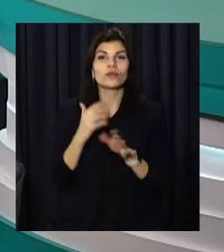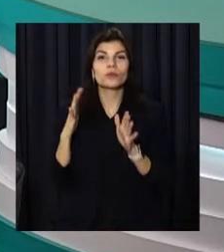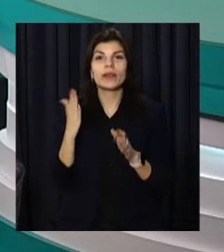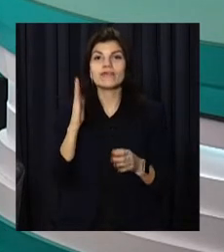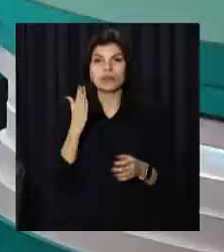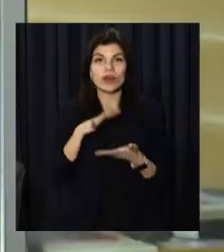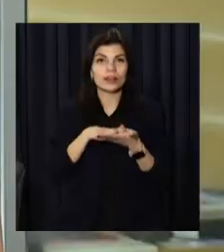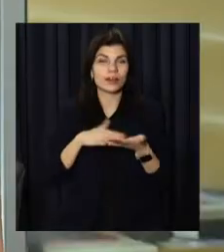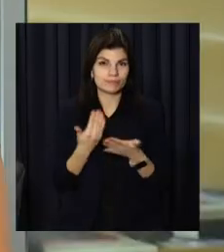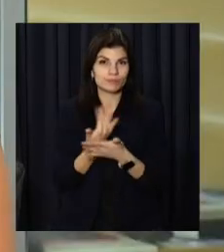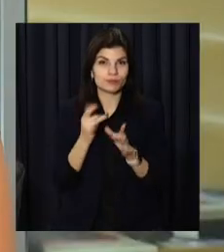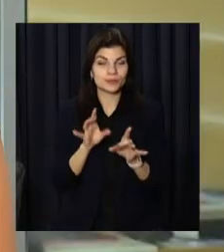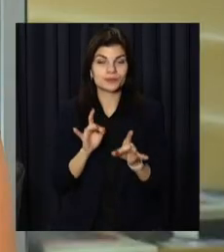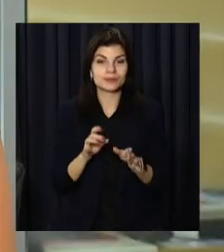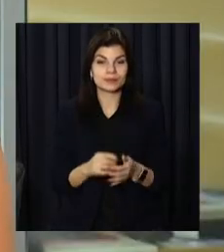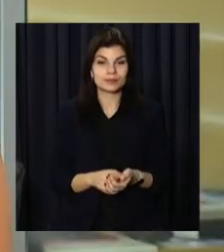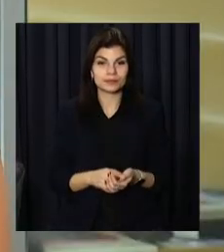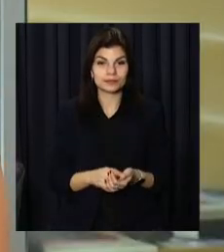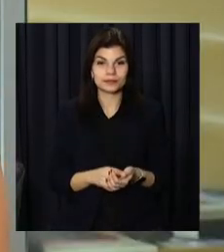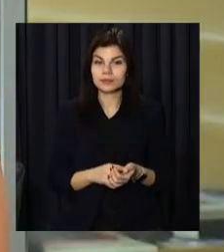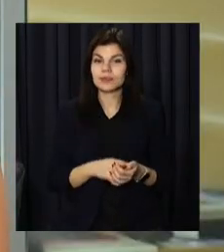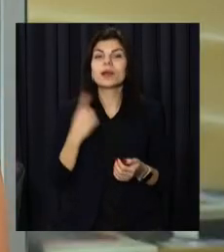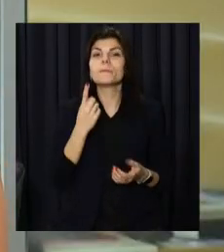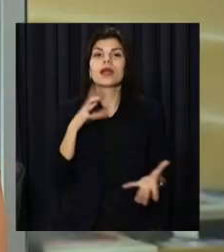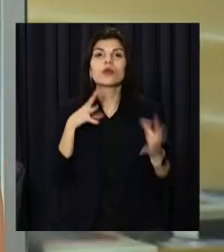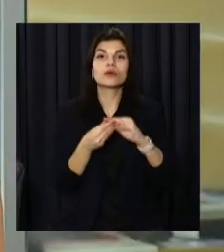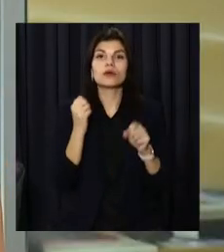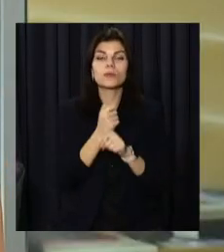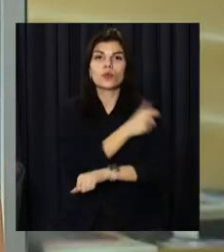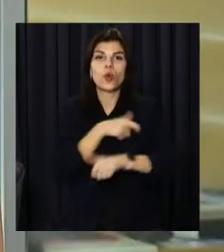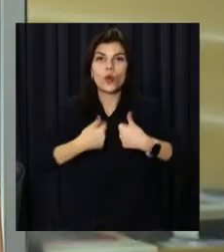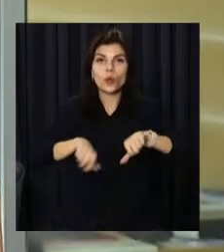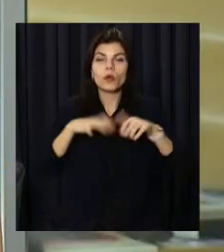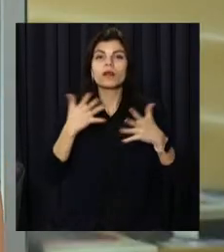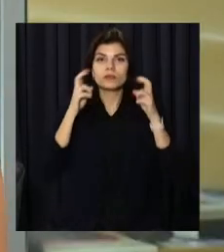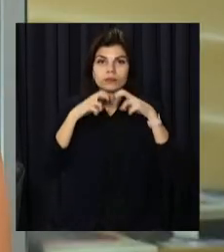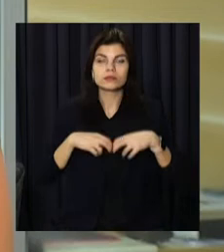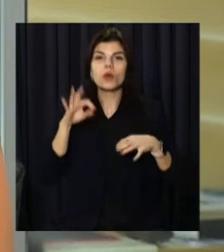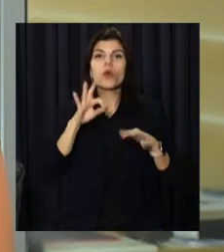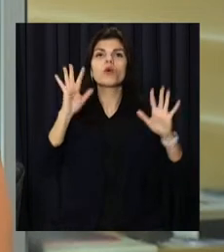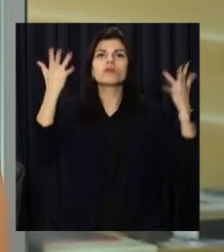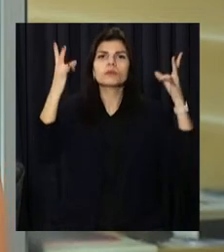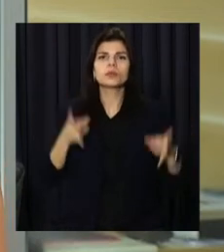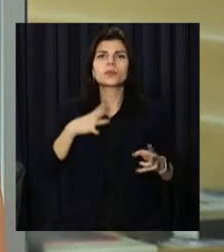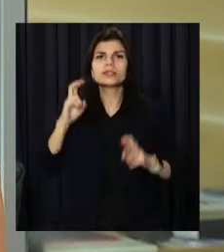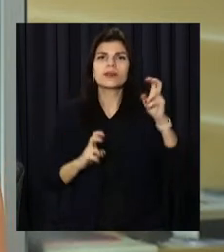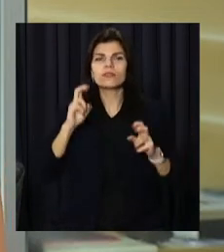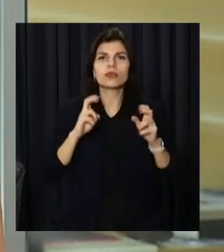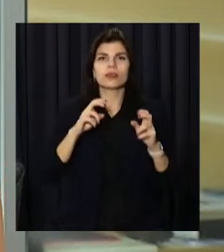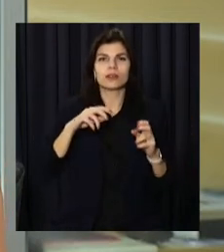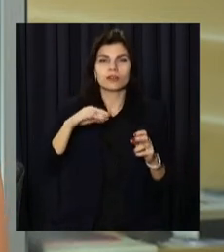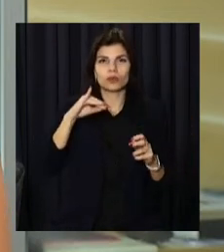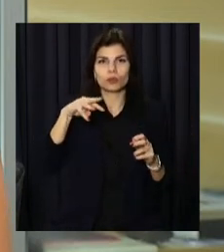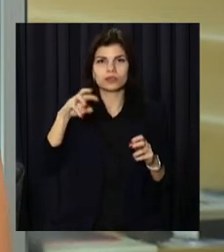дивіться далі. Перші результати роботи комісії, яка розслідує стрілянину на Південмаші у Дніпрі, стануть відомі вже